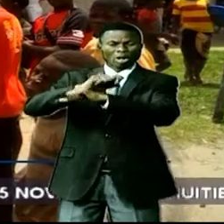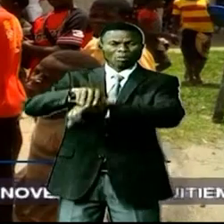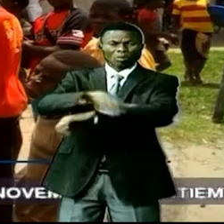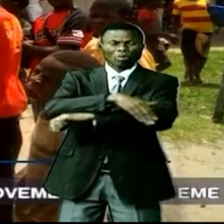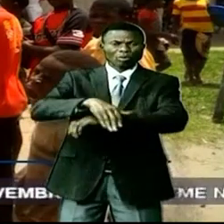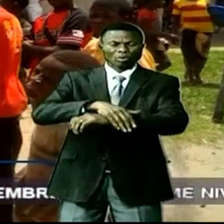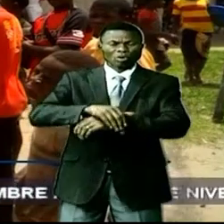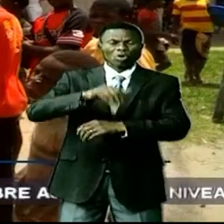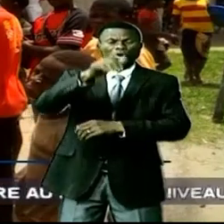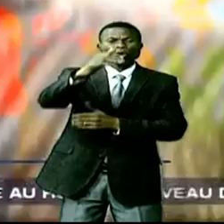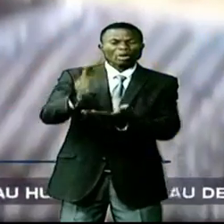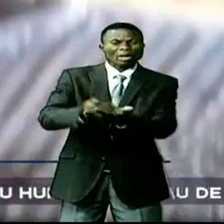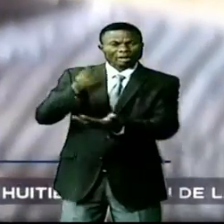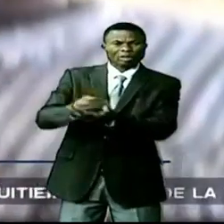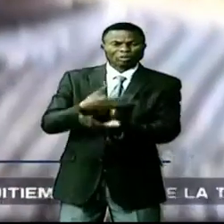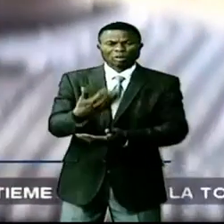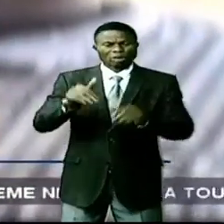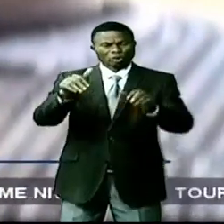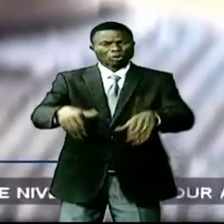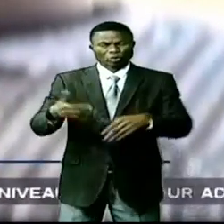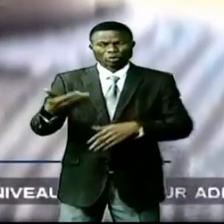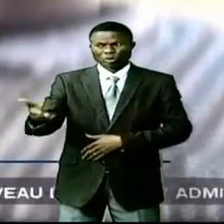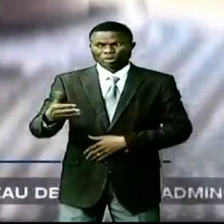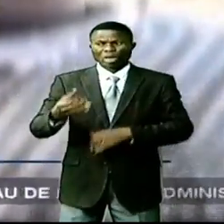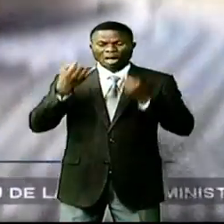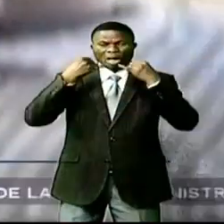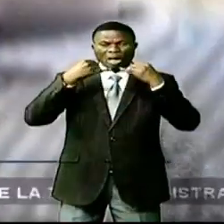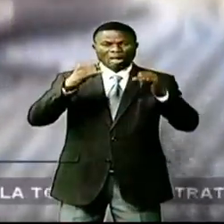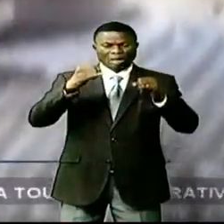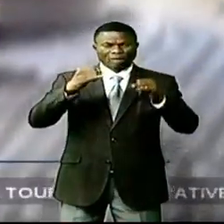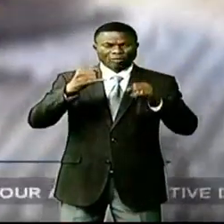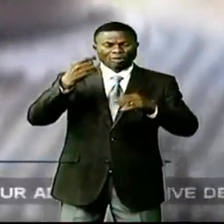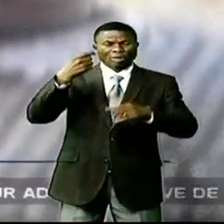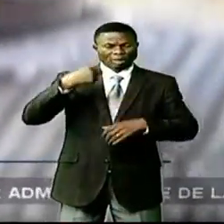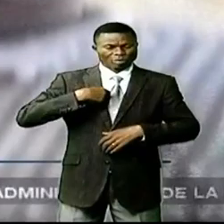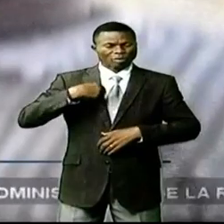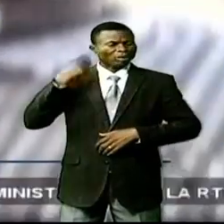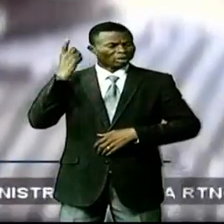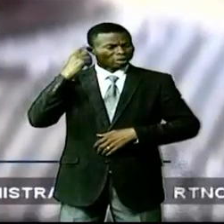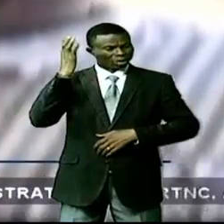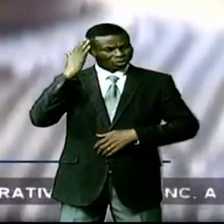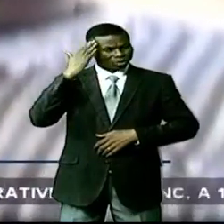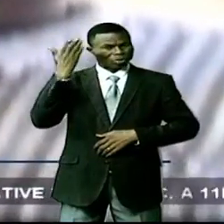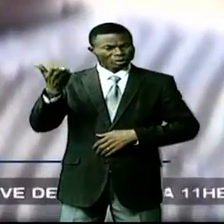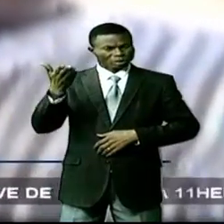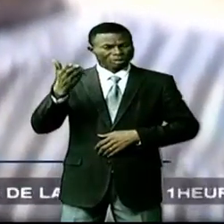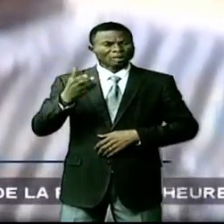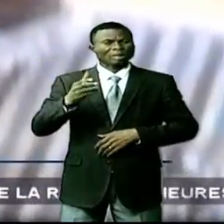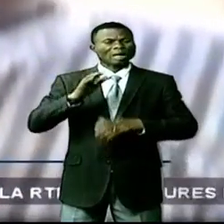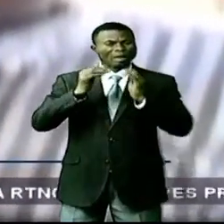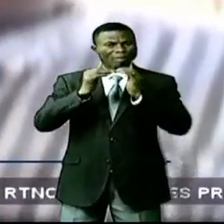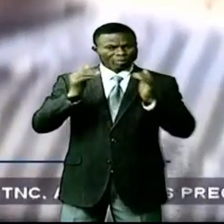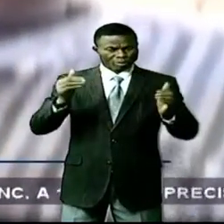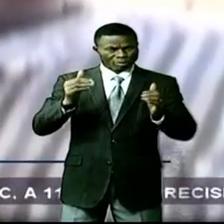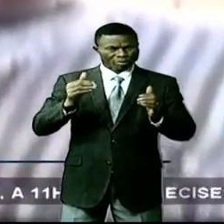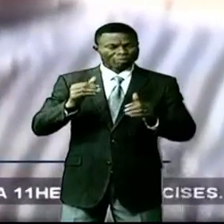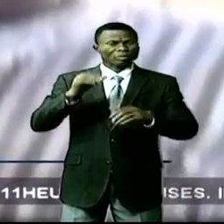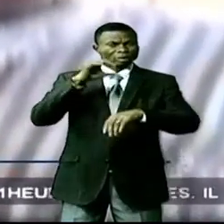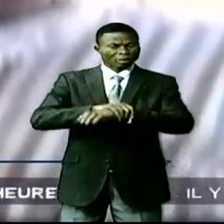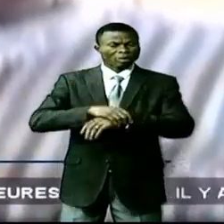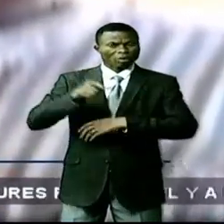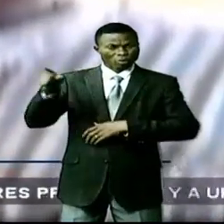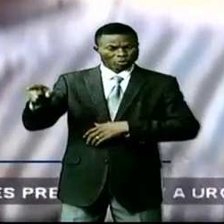extorquent des produits agricoles. L'instant, l'information à ma possession, on l'a déjà maîtrisée. Il est maîtrisé, il est entre leurs mains.